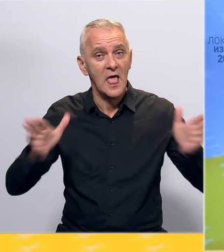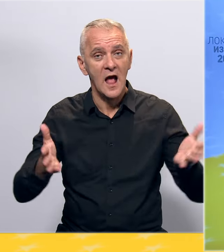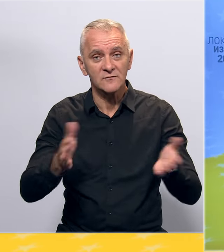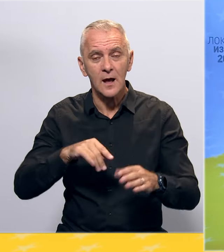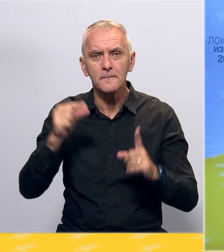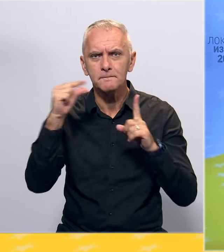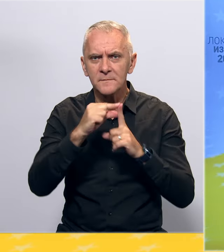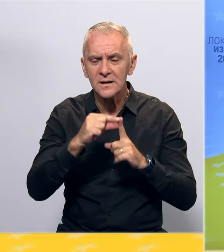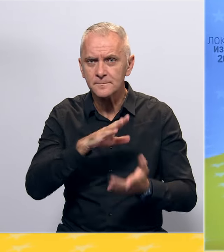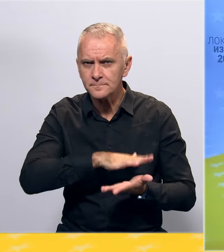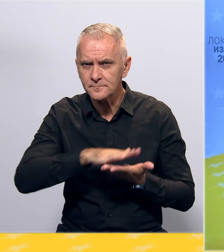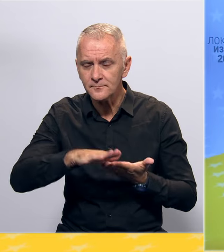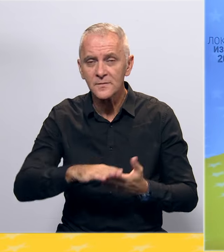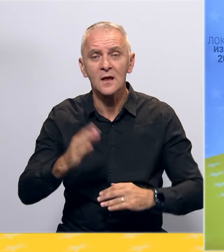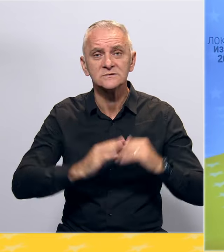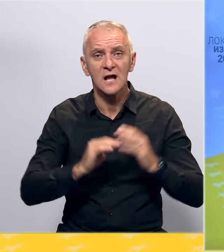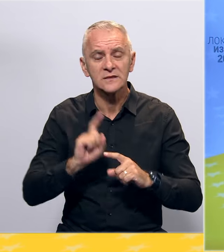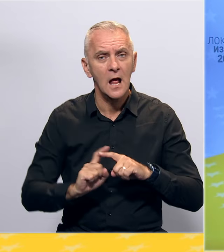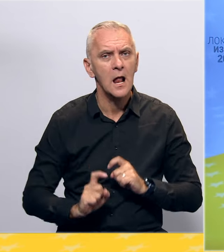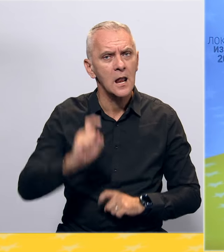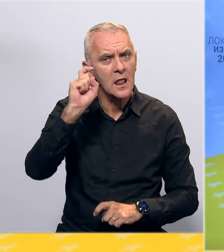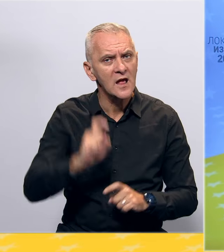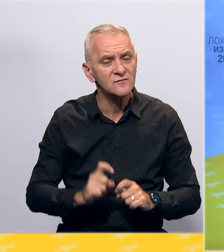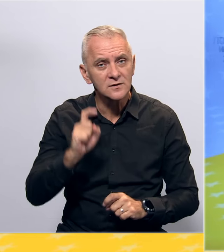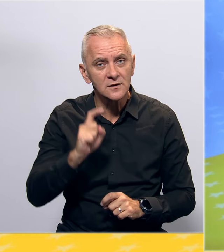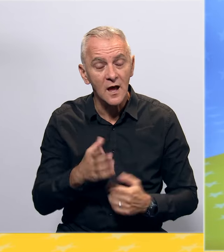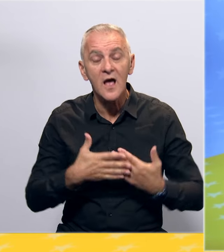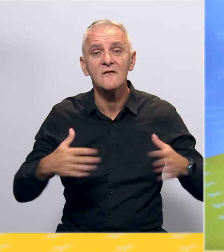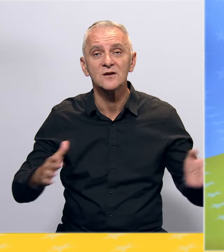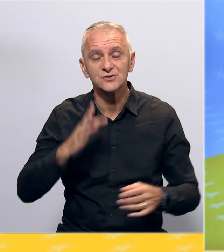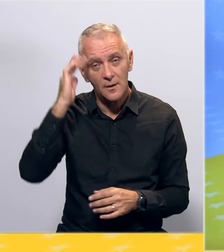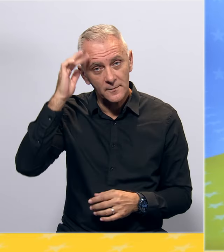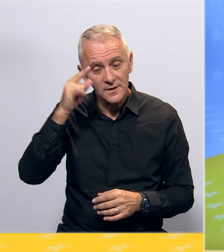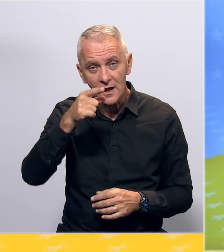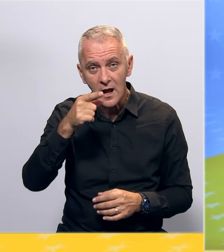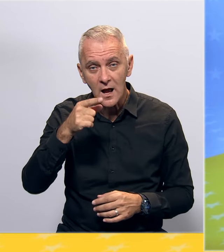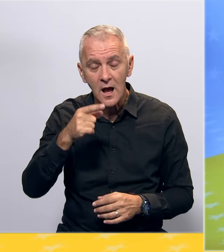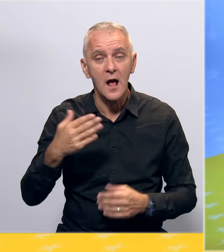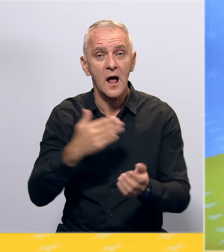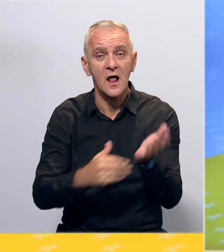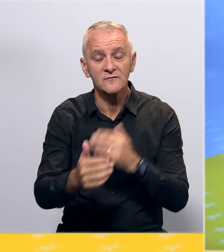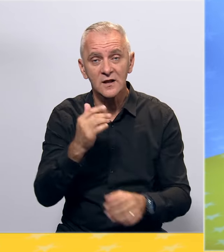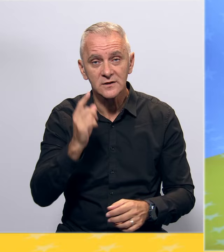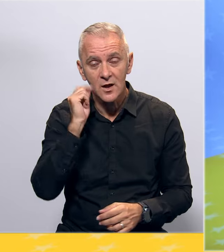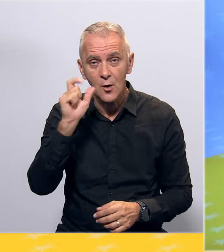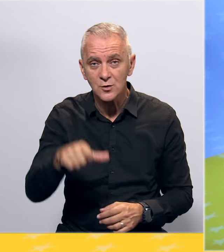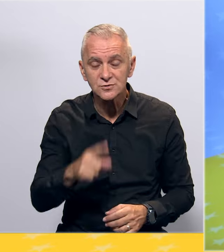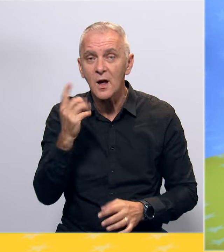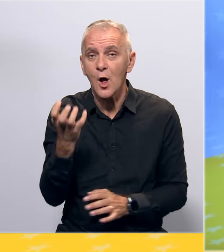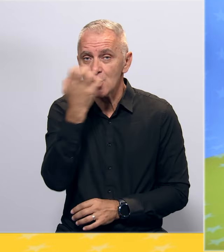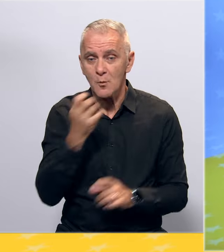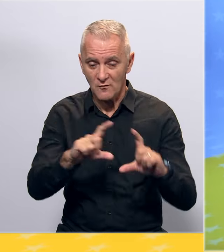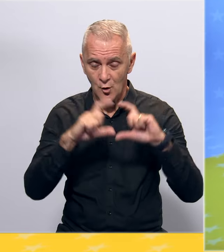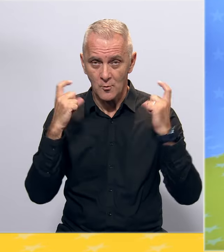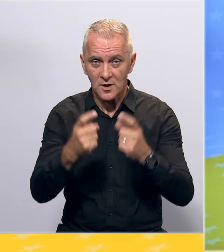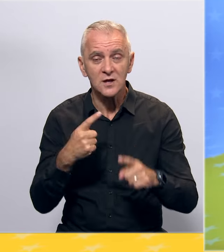parkinga, izgradnja liftova i veća briga za invalidne osobe, utopljavanje objekata radi povećanja